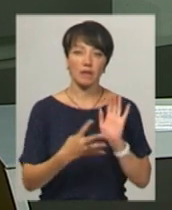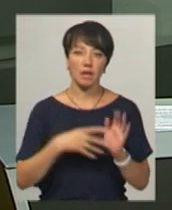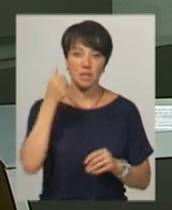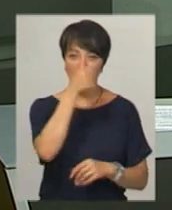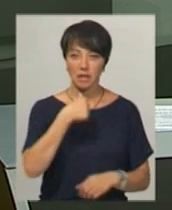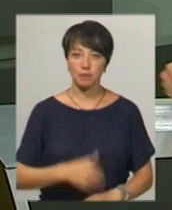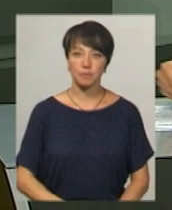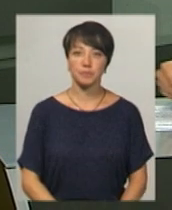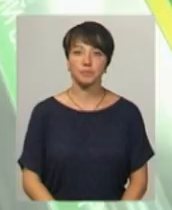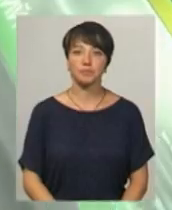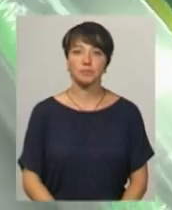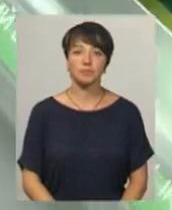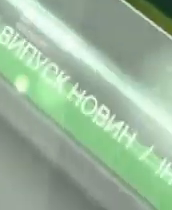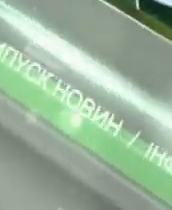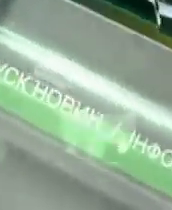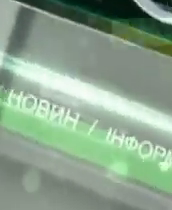рік.